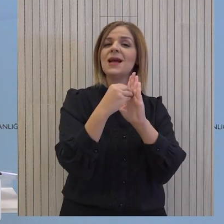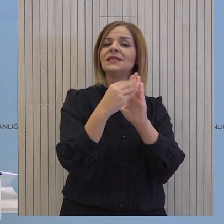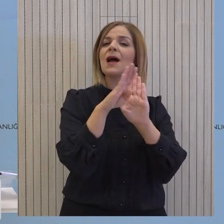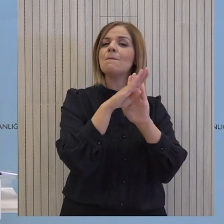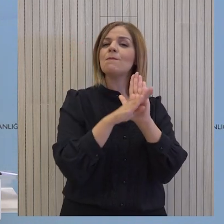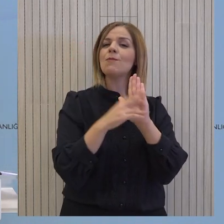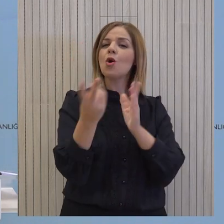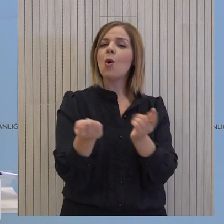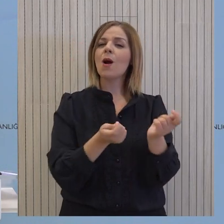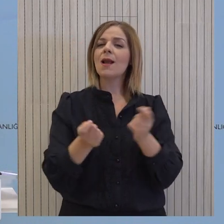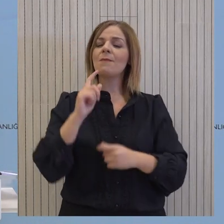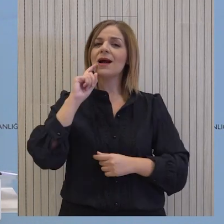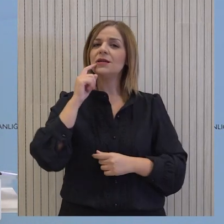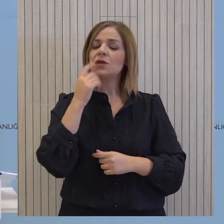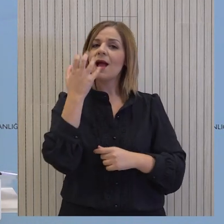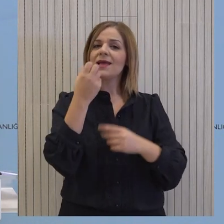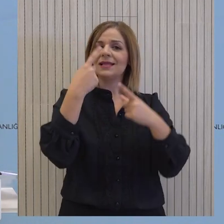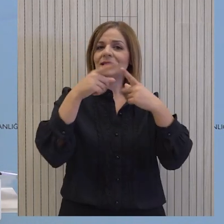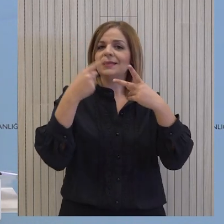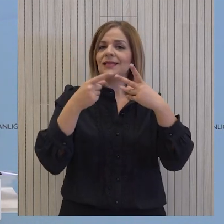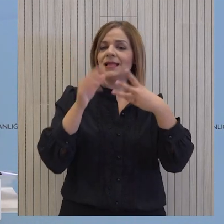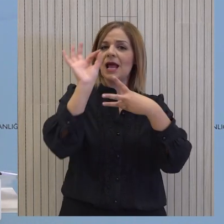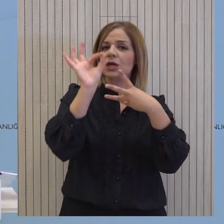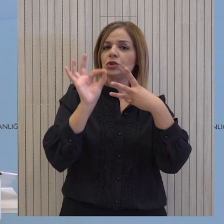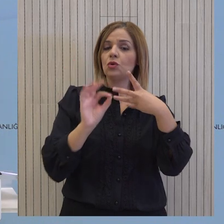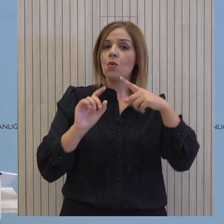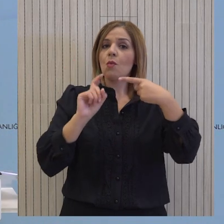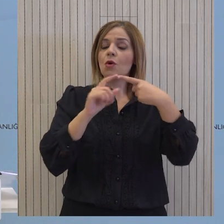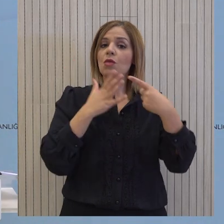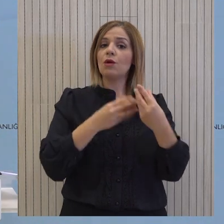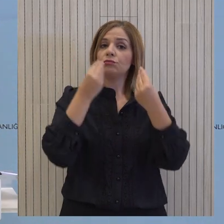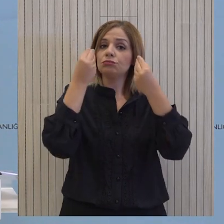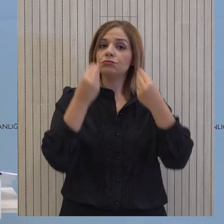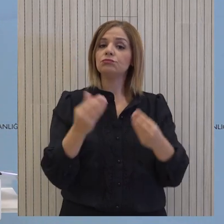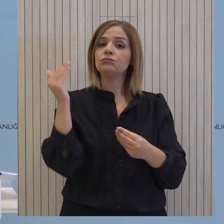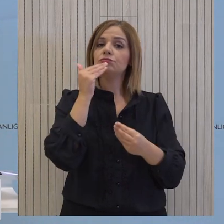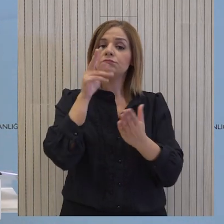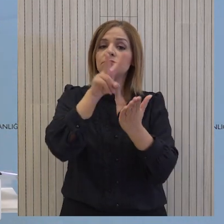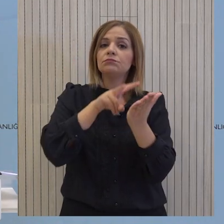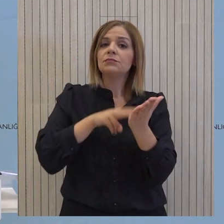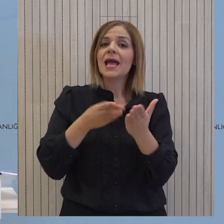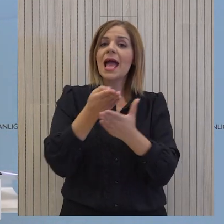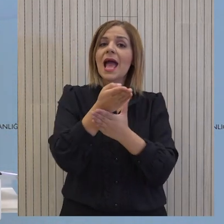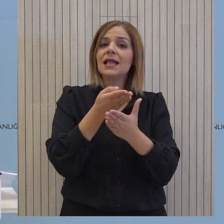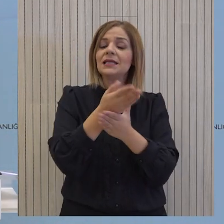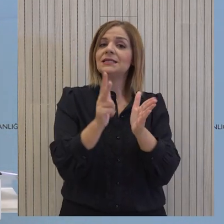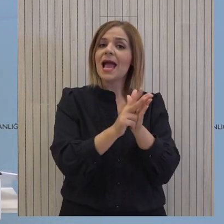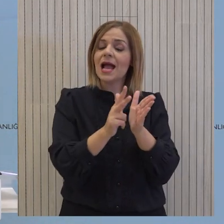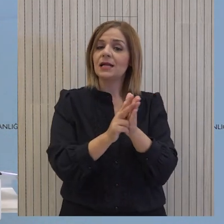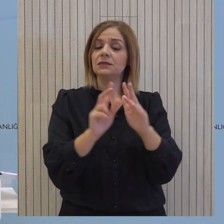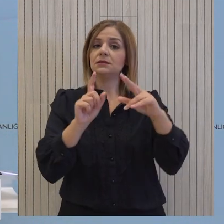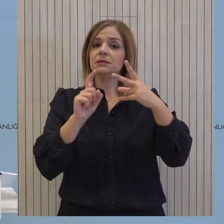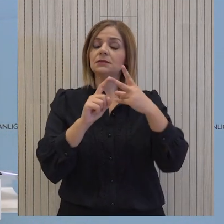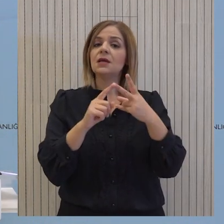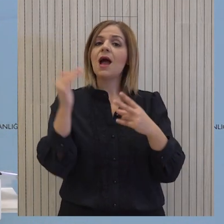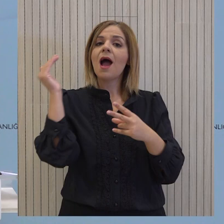Πρόεδρου της Δημοκρατίας και βασίζεται σε τρεις άξονες. Πρώτον, την αποτελεσματική επίσπευση της εξέτασης των ετήσεων. Δεύτερον, τον